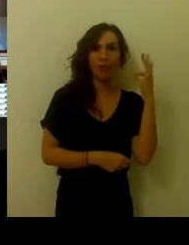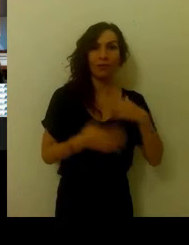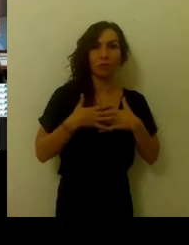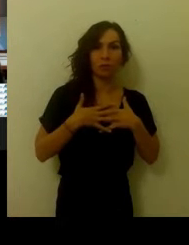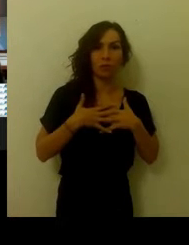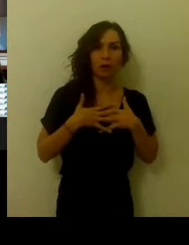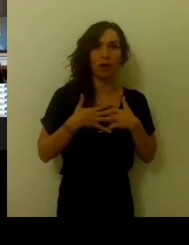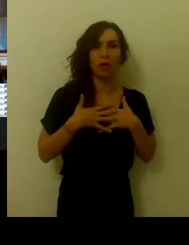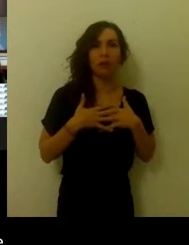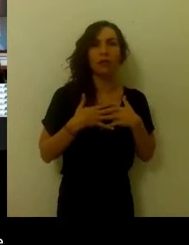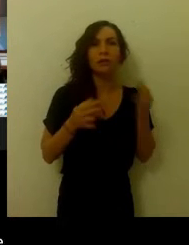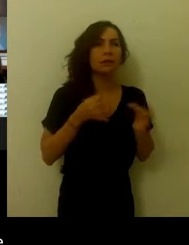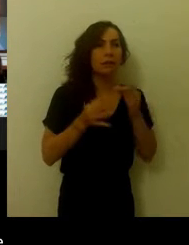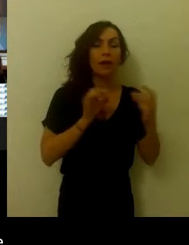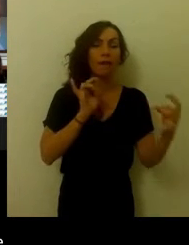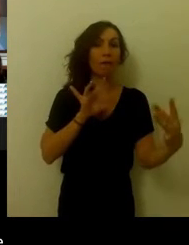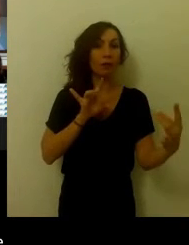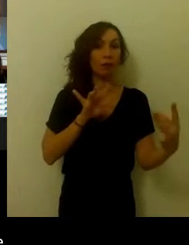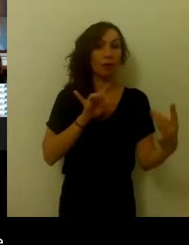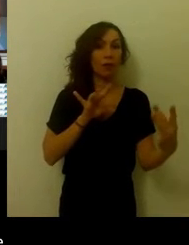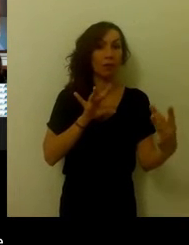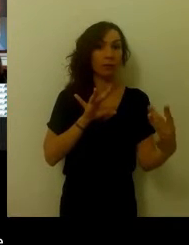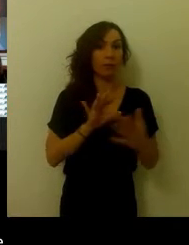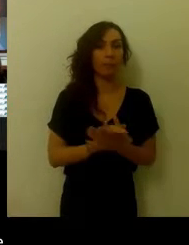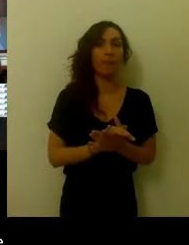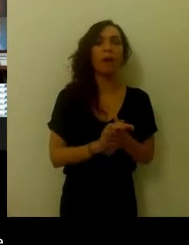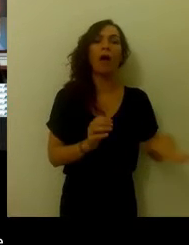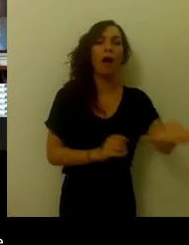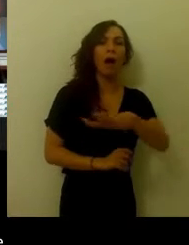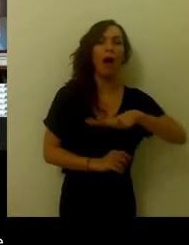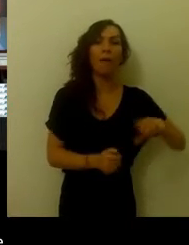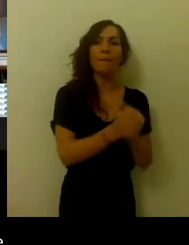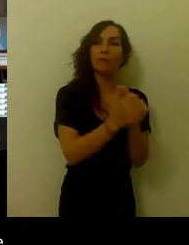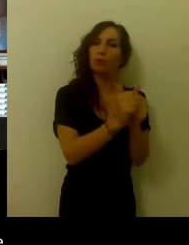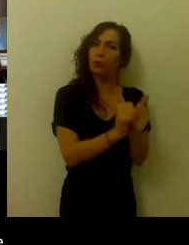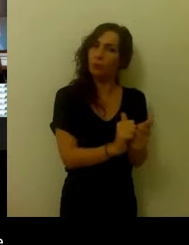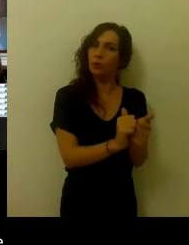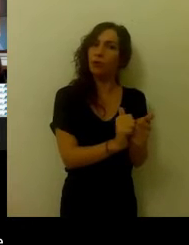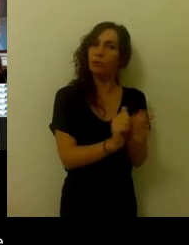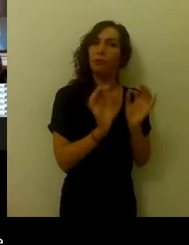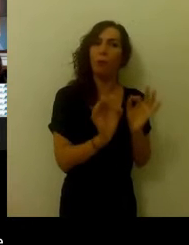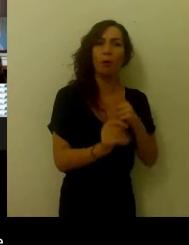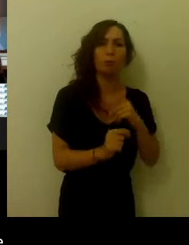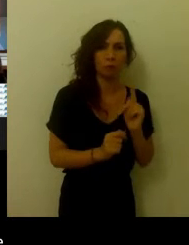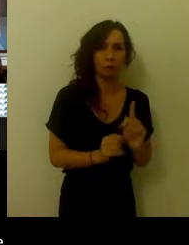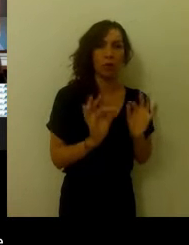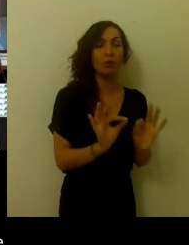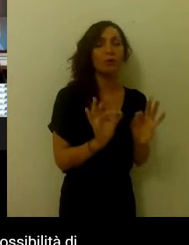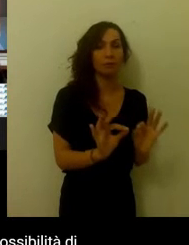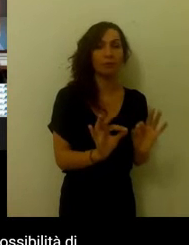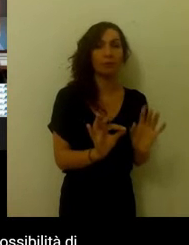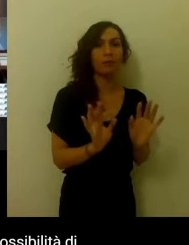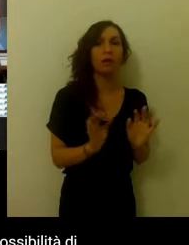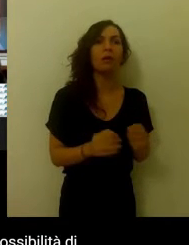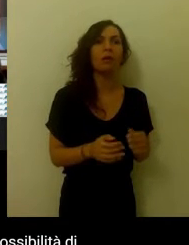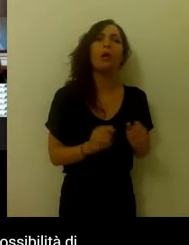feedback dall'esterno. Quindi quello sportivo può e deve essere questo ambiente e può diventare anche